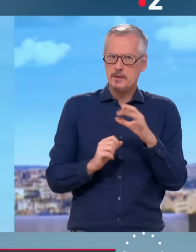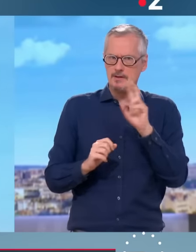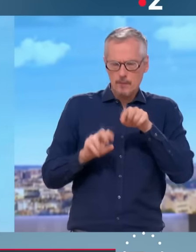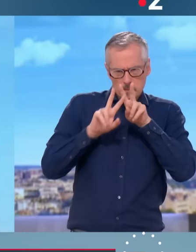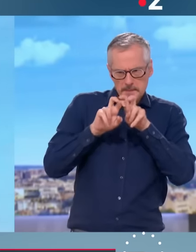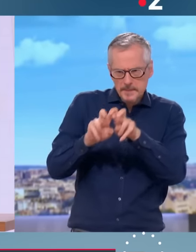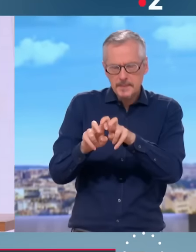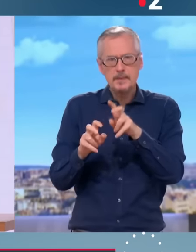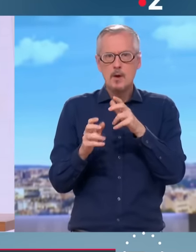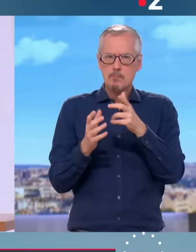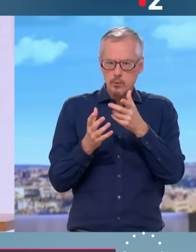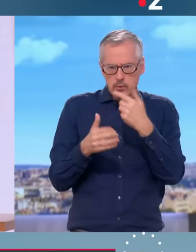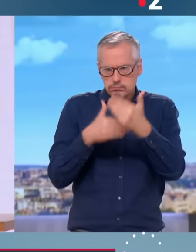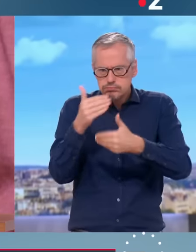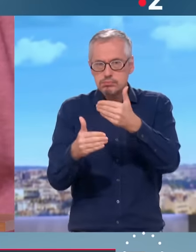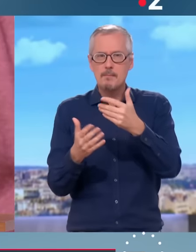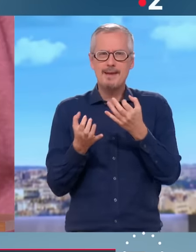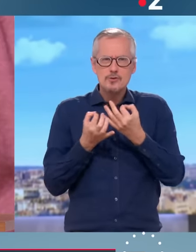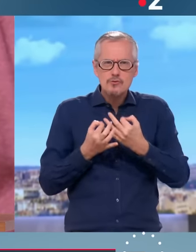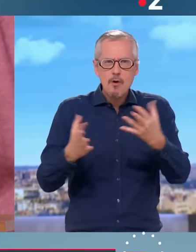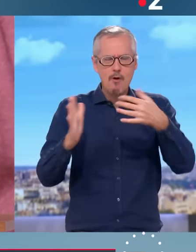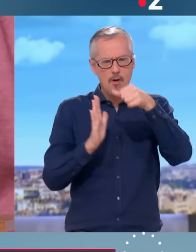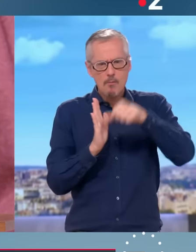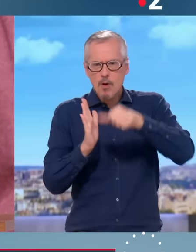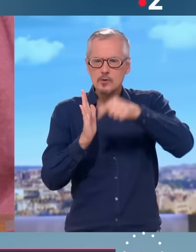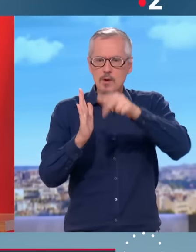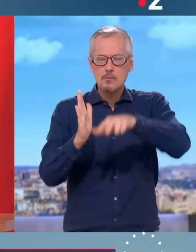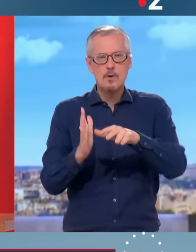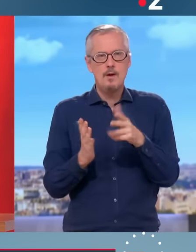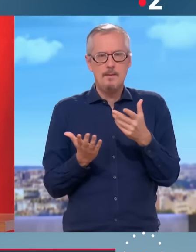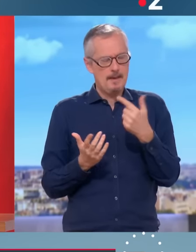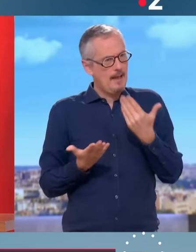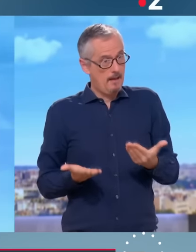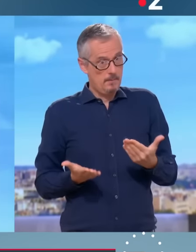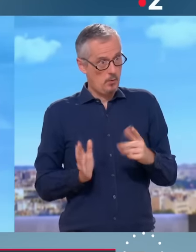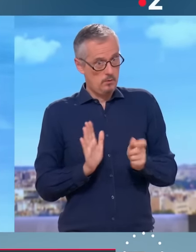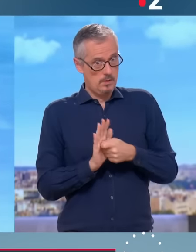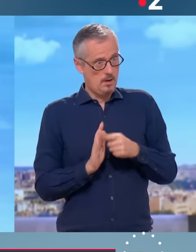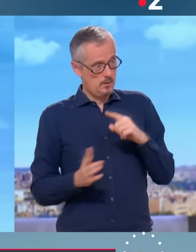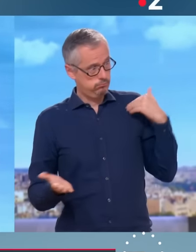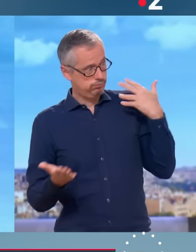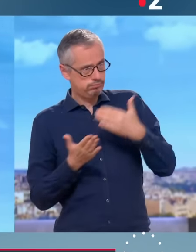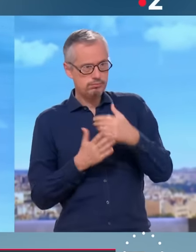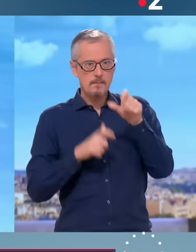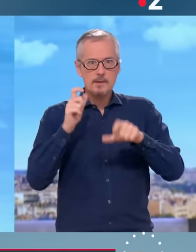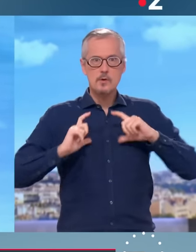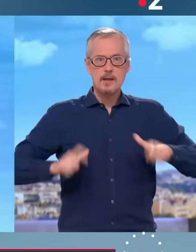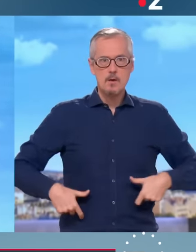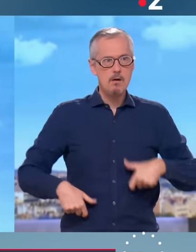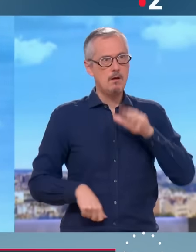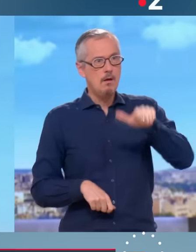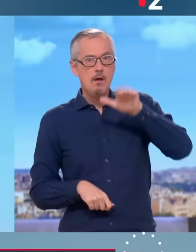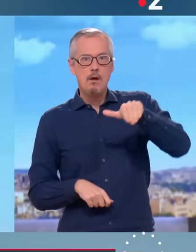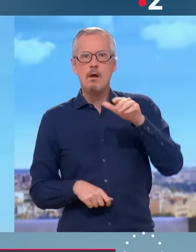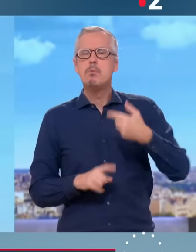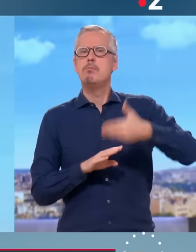ou deux mois. Pour les proviseurs confrontés, c'est un problème d'actualité. Mais c'est un problème pour... Ça fait des mois qu'ils le disent, ils disaient même qu'ils n pas écoutés par le précédent ministre.